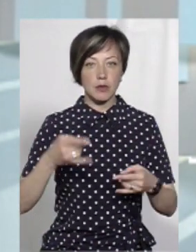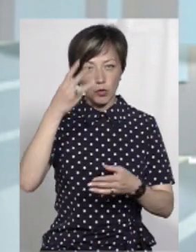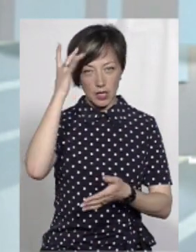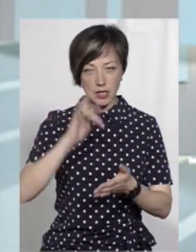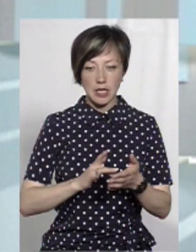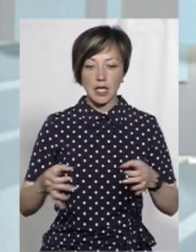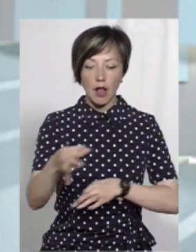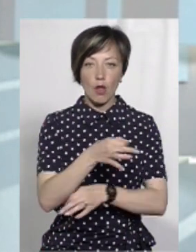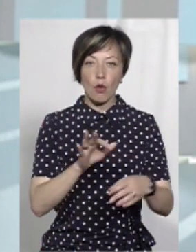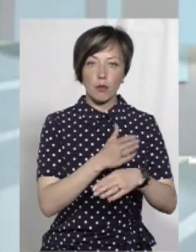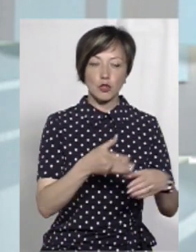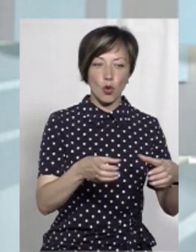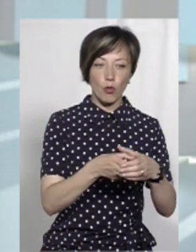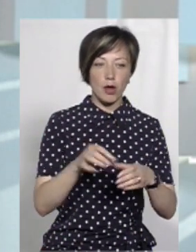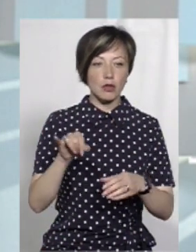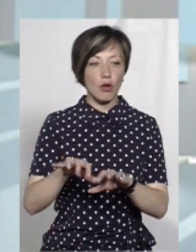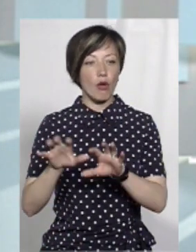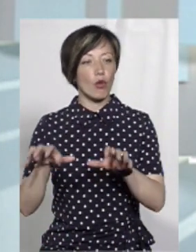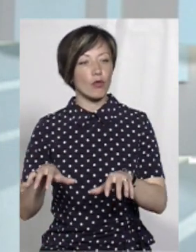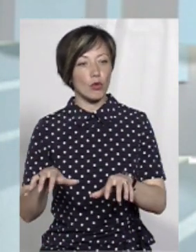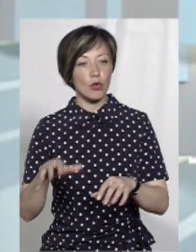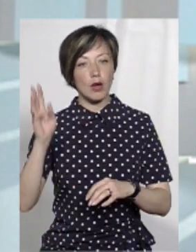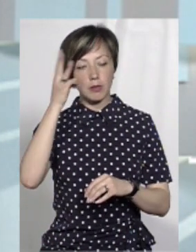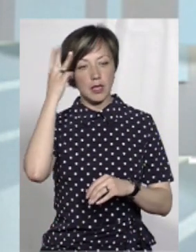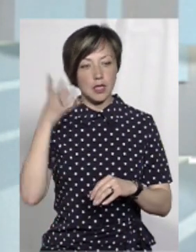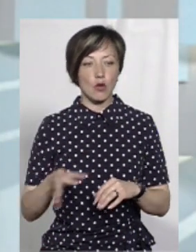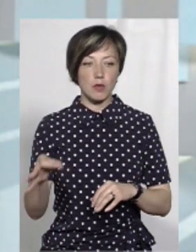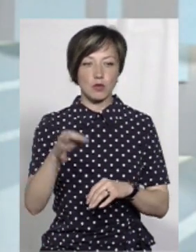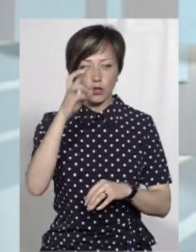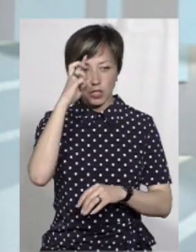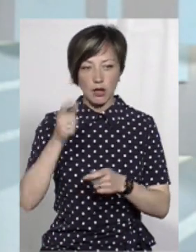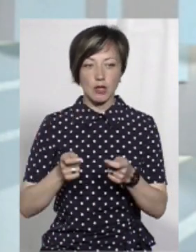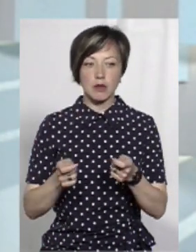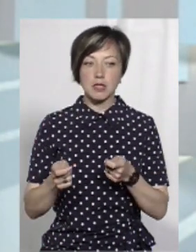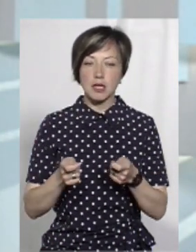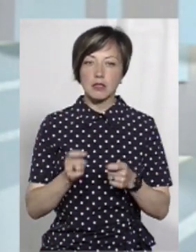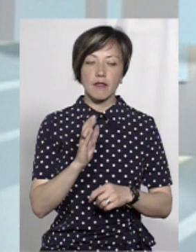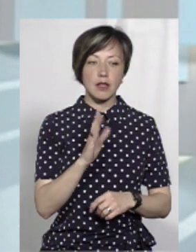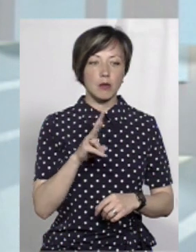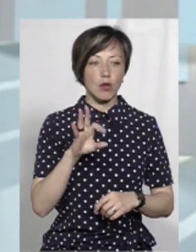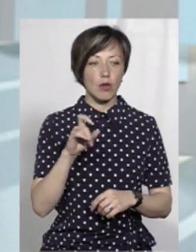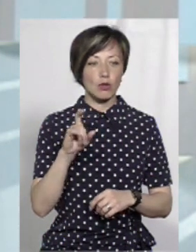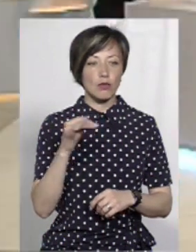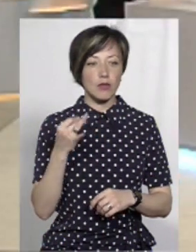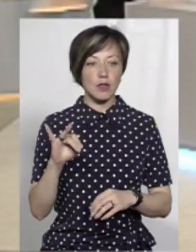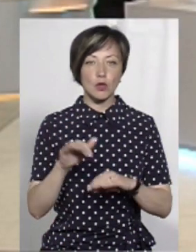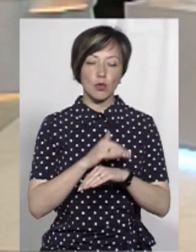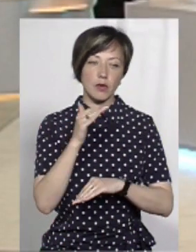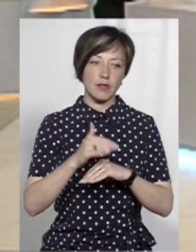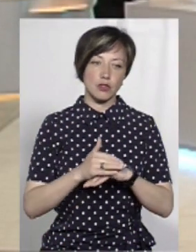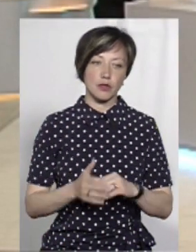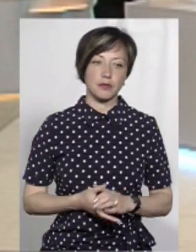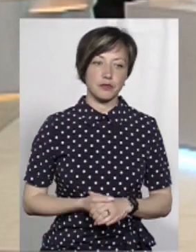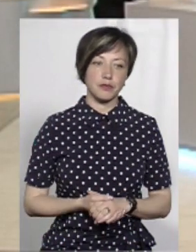майданчиком для діалогу між громадою та головою Хмельницької обласної державної адміністрації Вадимом Лозовим. Добрий вечір.